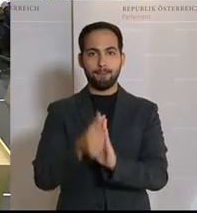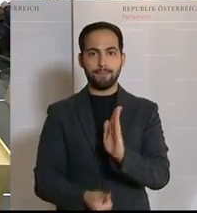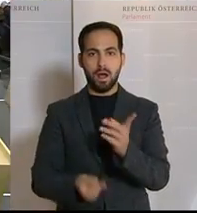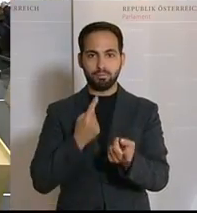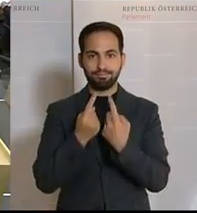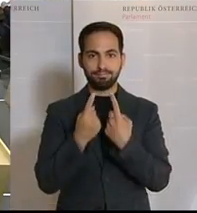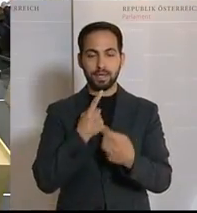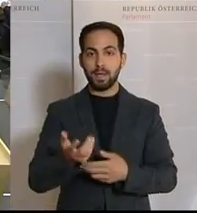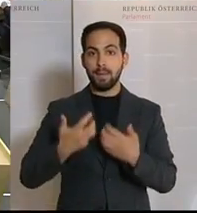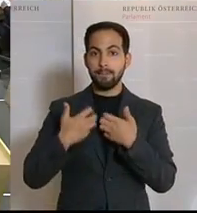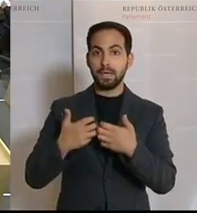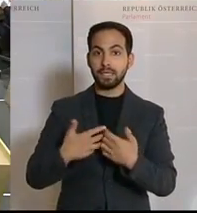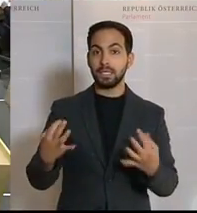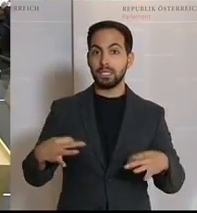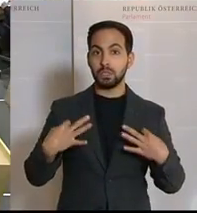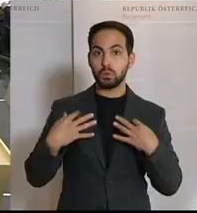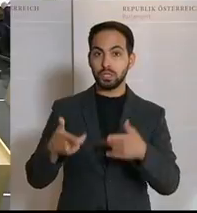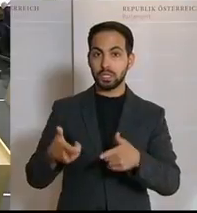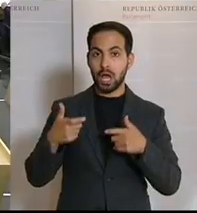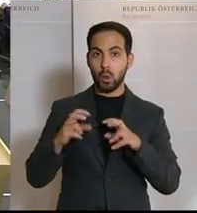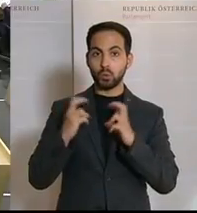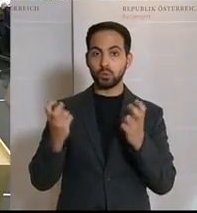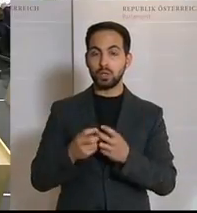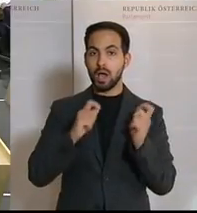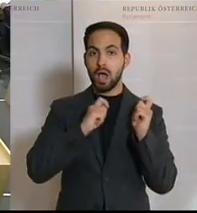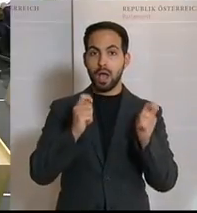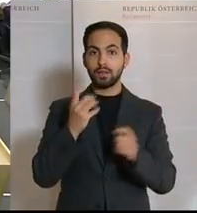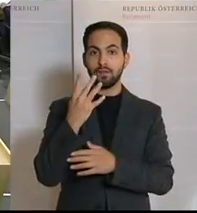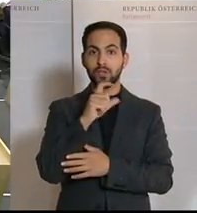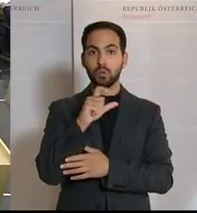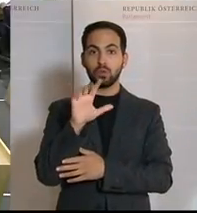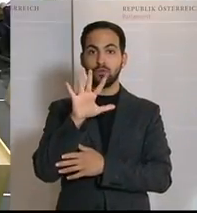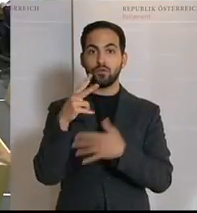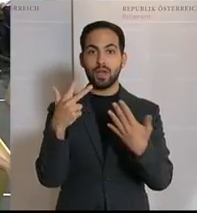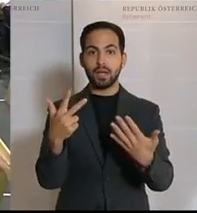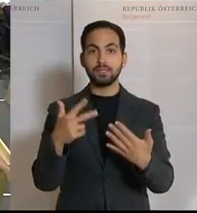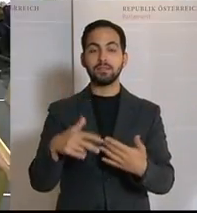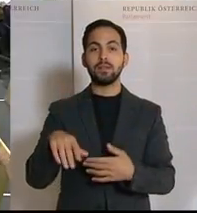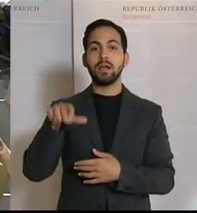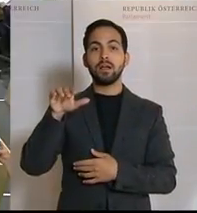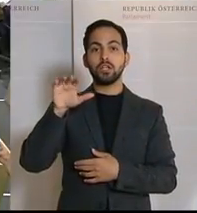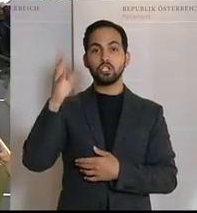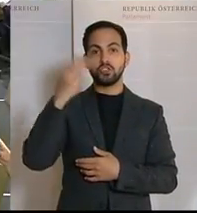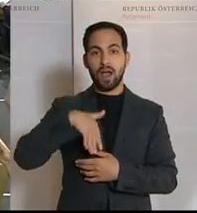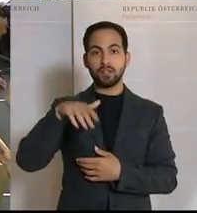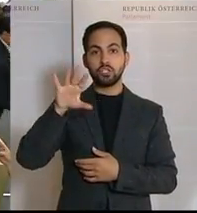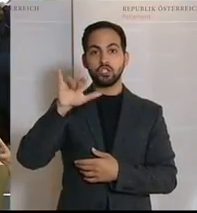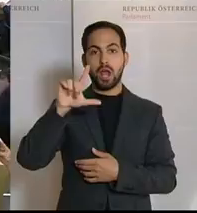Tagesordnungspunkten und jetzt folgt Tagesordnungspunkt 12 bis 14.